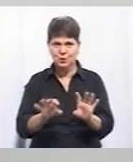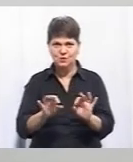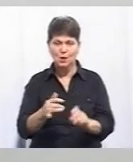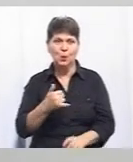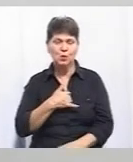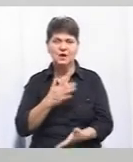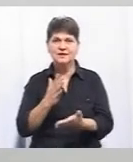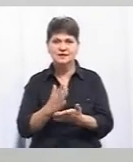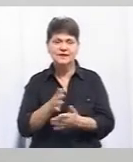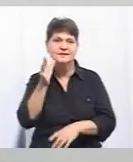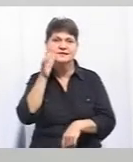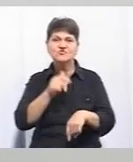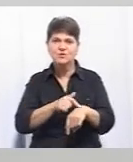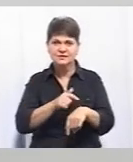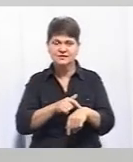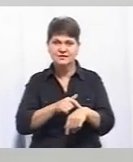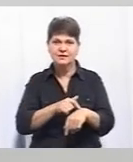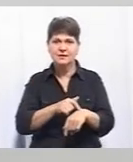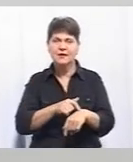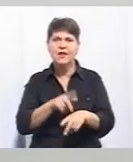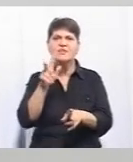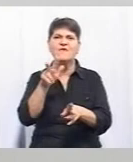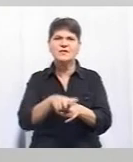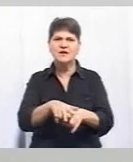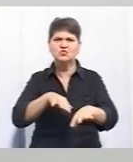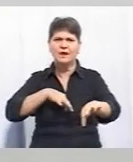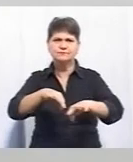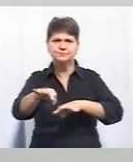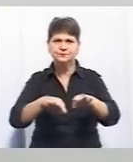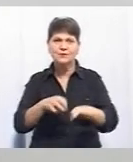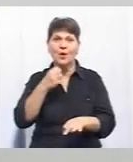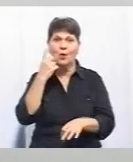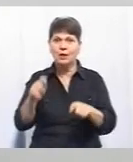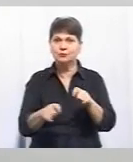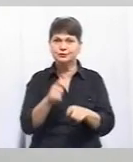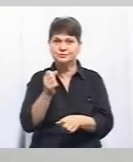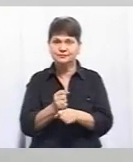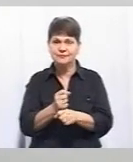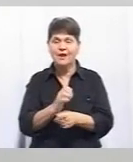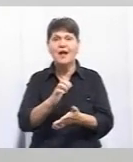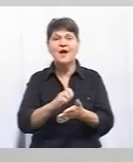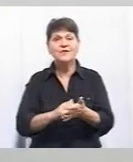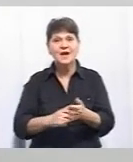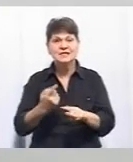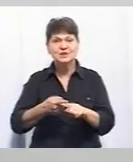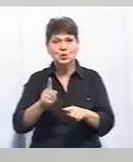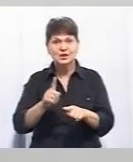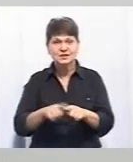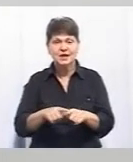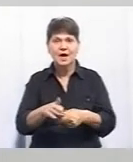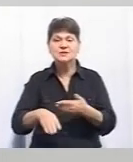години пікові навантаження, коли скоюють правопорушення. Наслідок цього, за